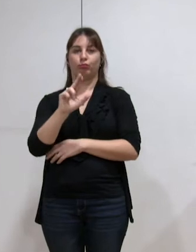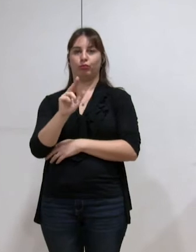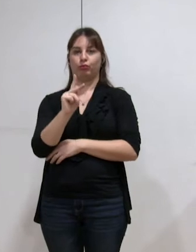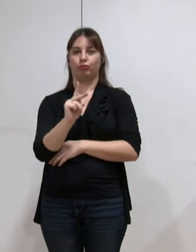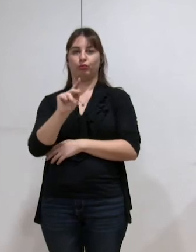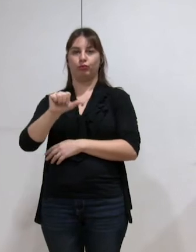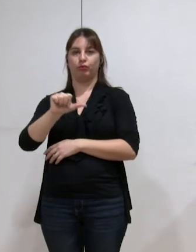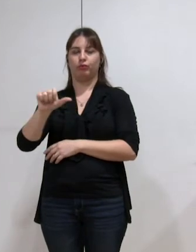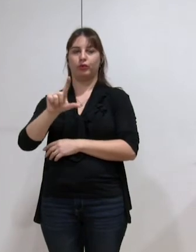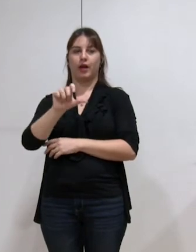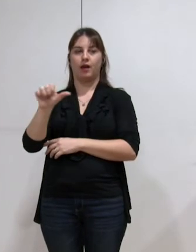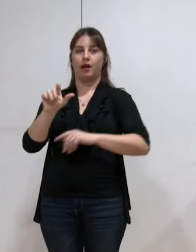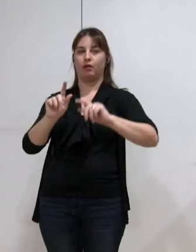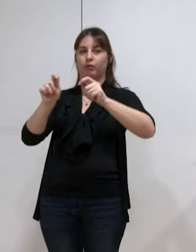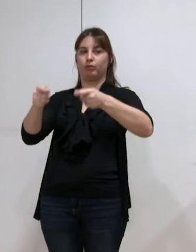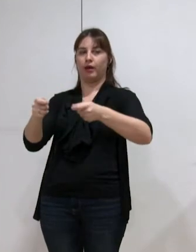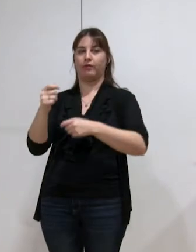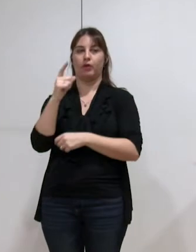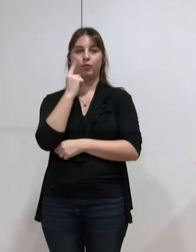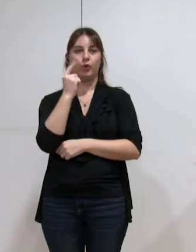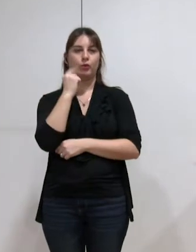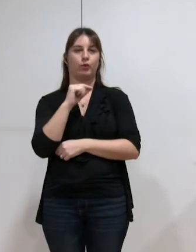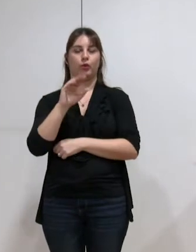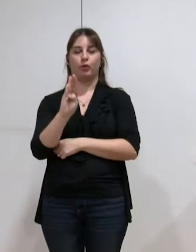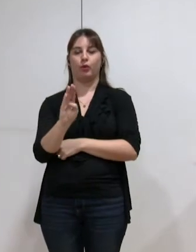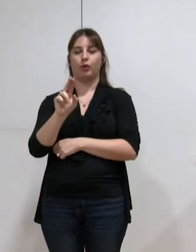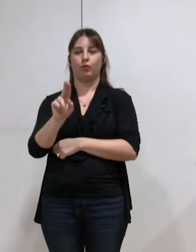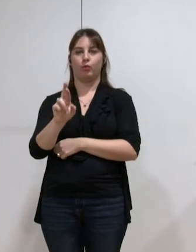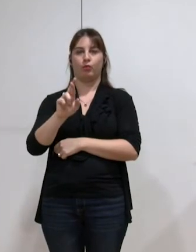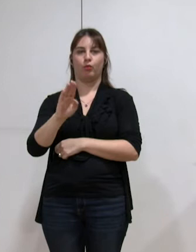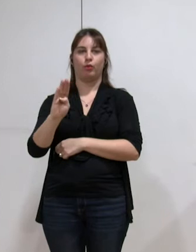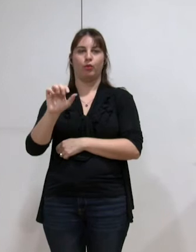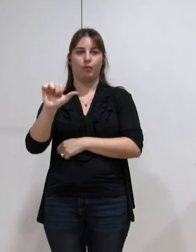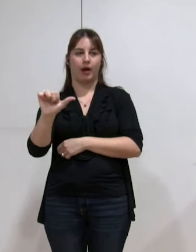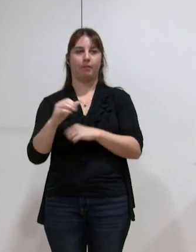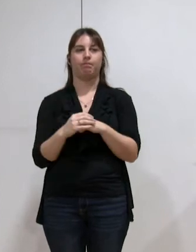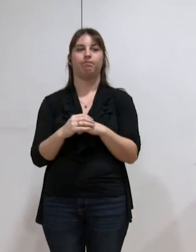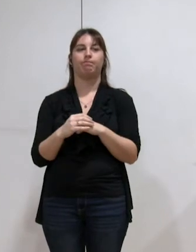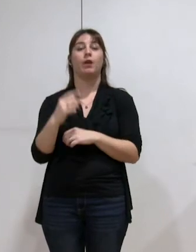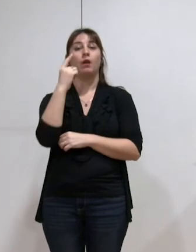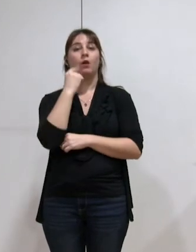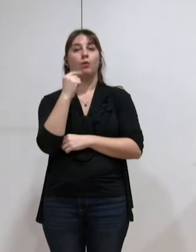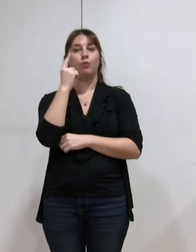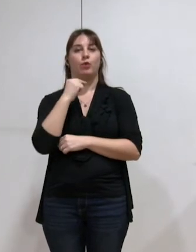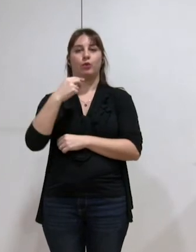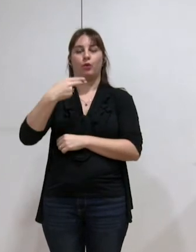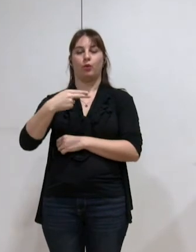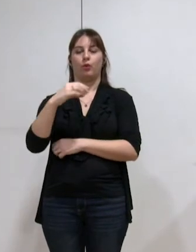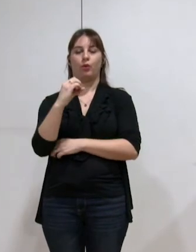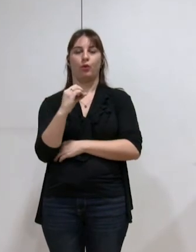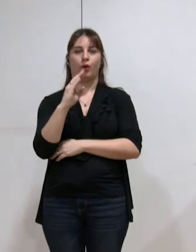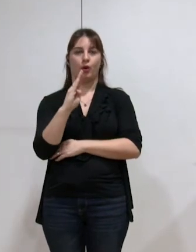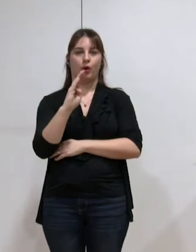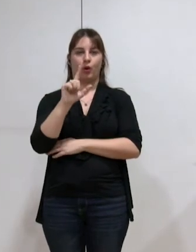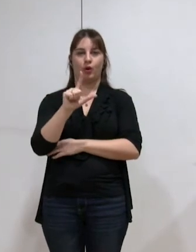René de Seguillet. Salima Judel. Christine Garnier. Klaus